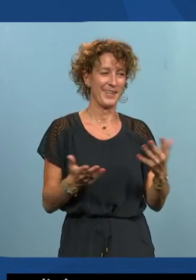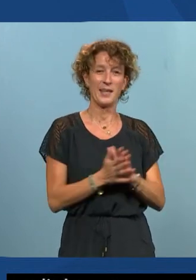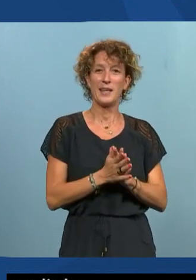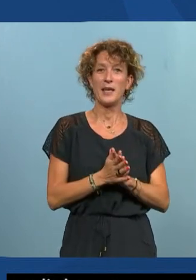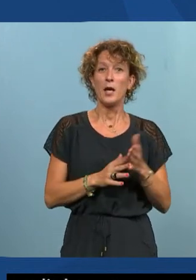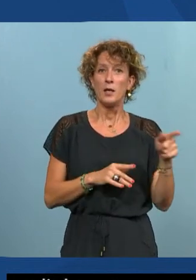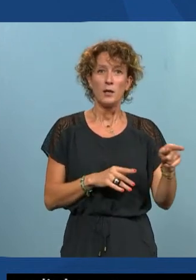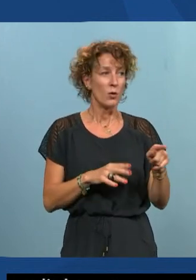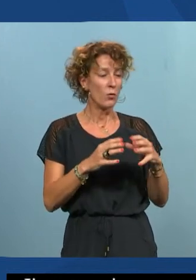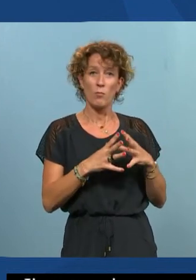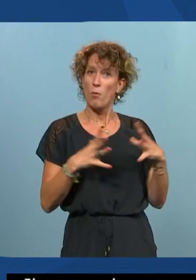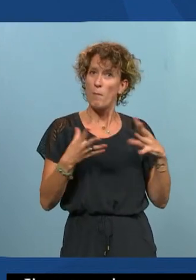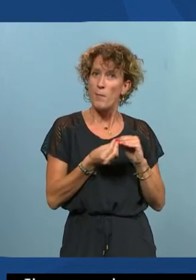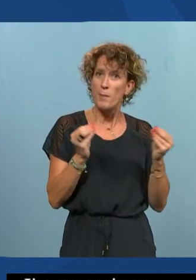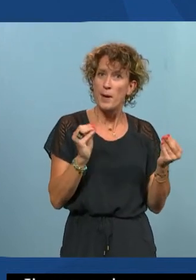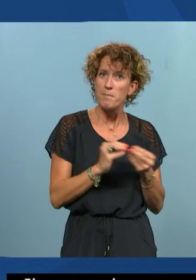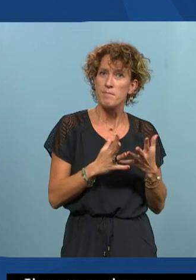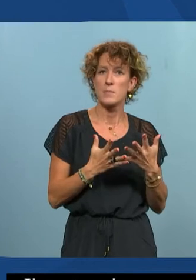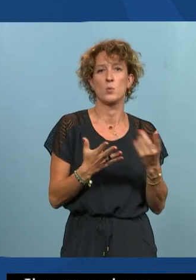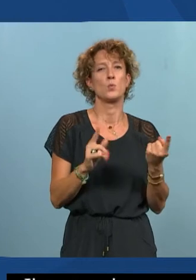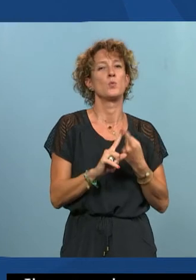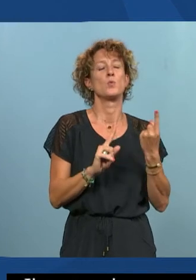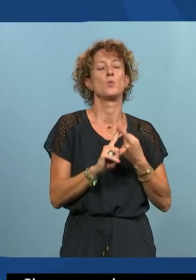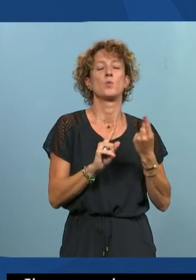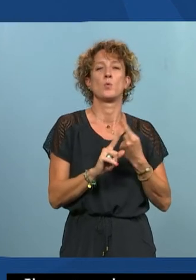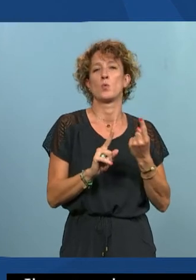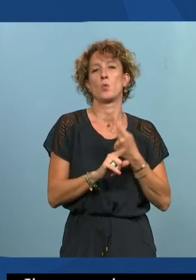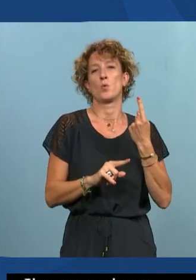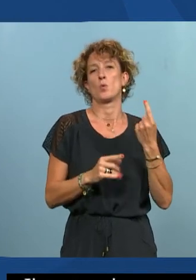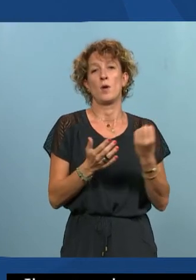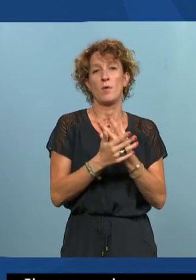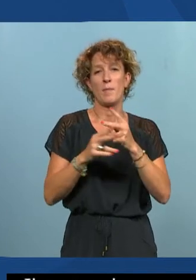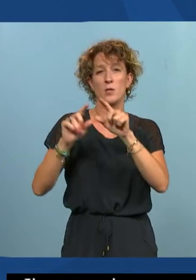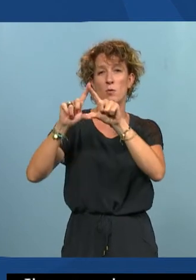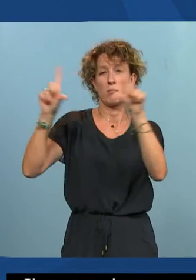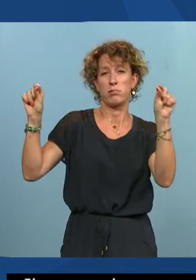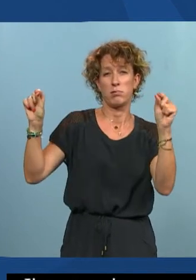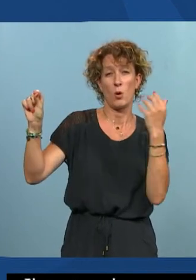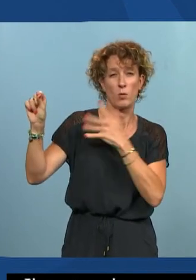gros problème ne véhiculez pas l'information seulement par la couleur c'est-à-dire que quand vous mettez